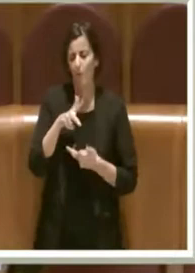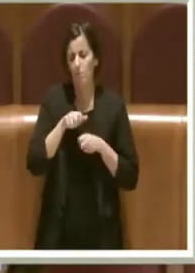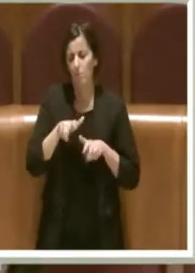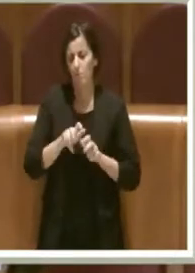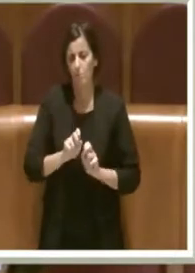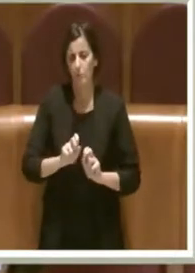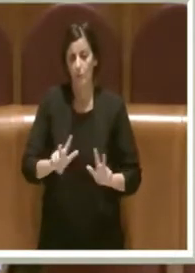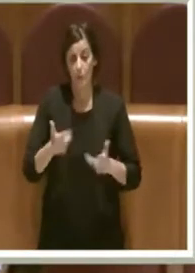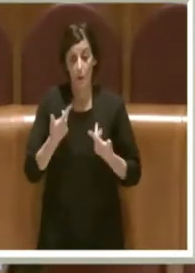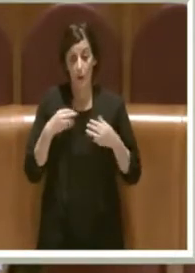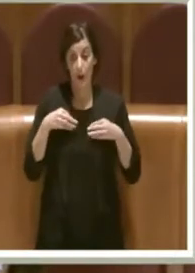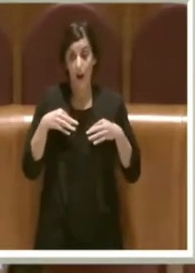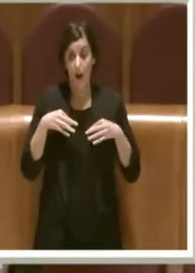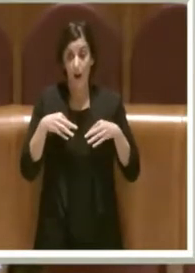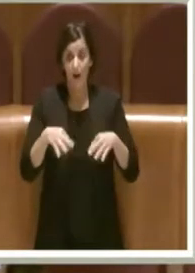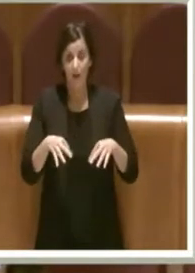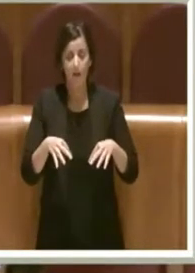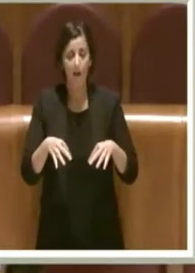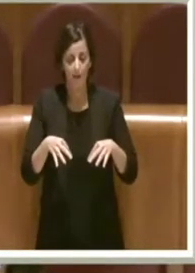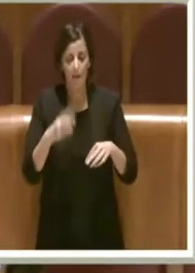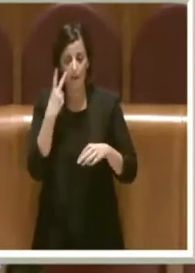il vostro partito ci ha lasciato.